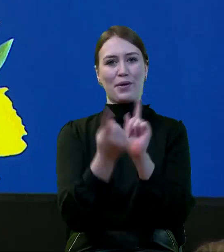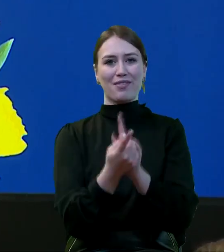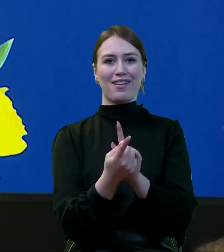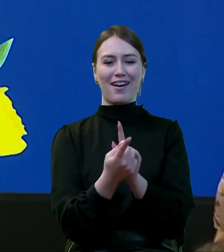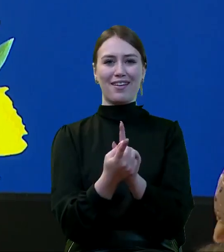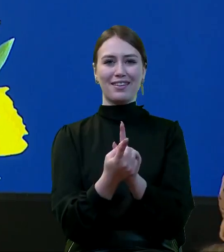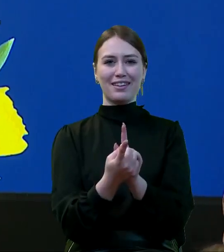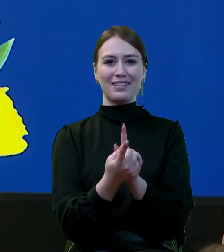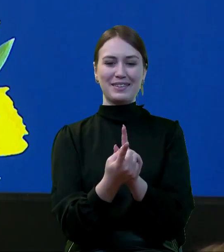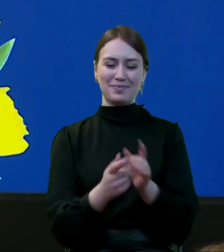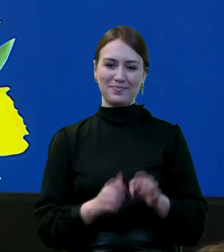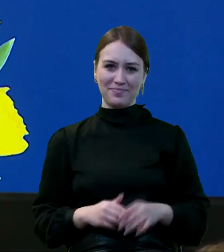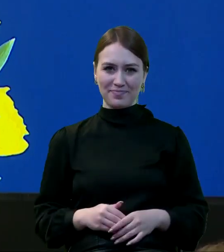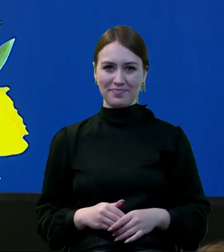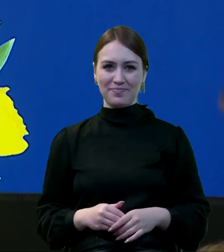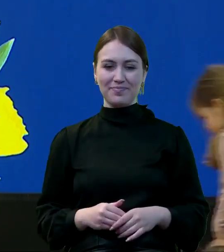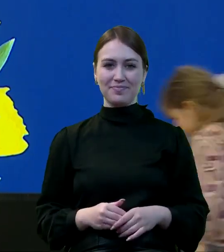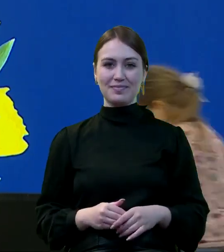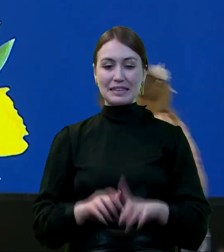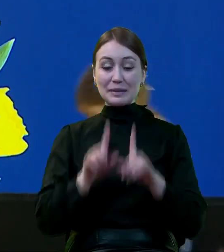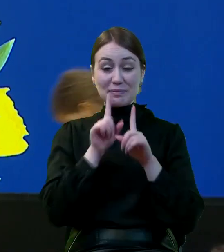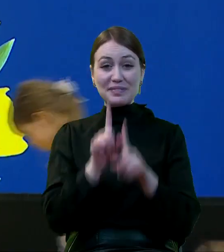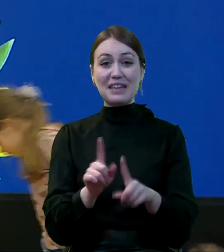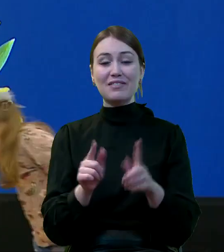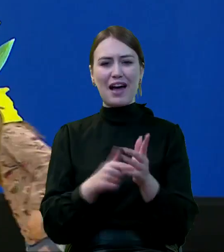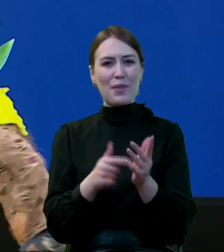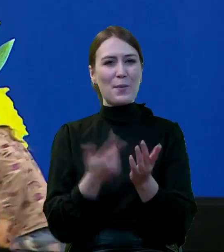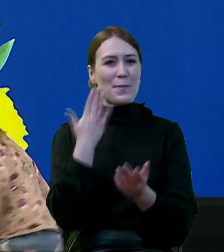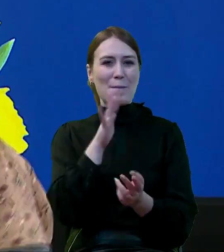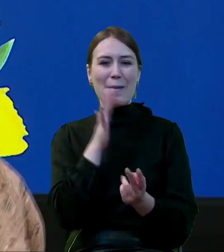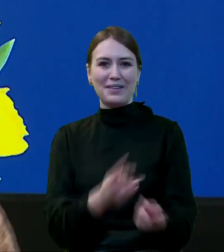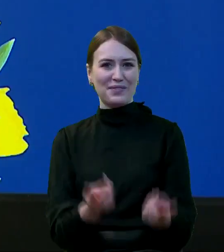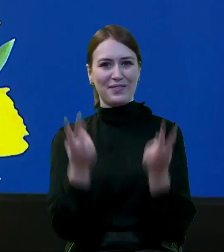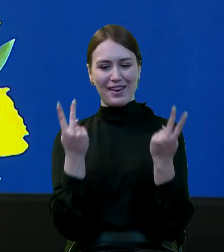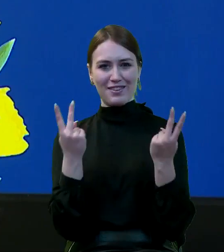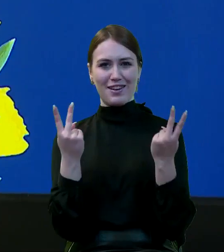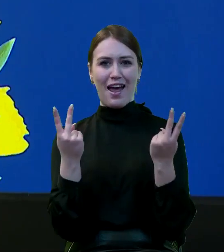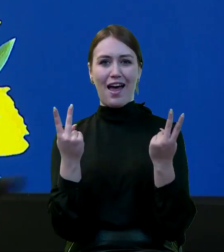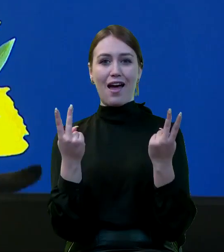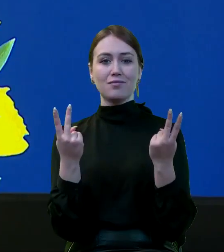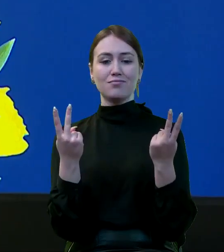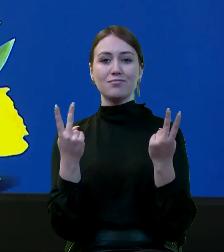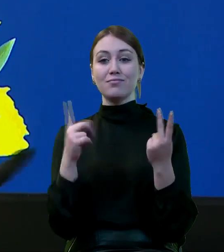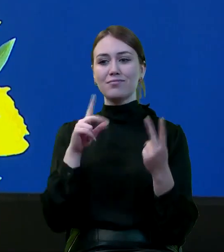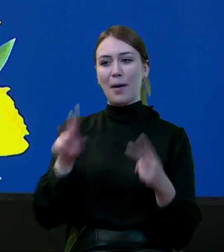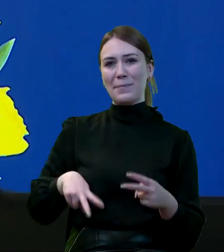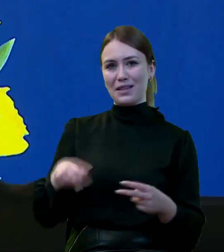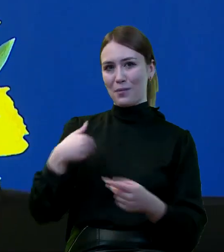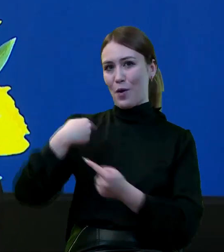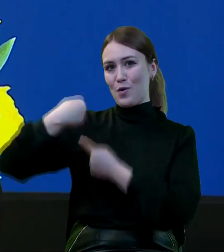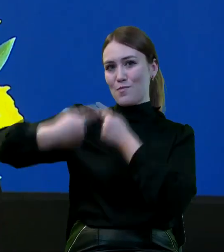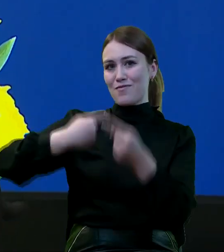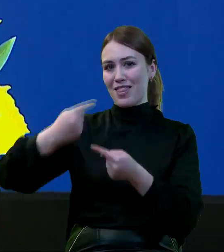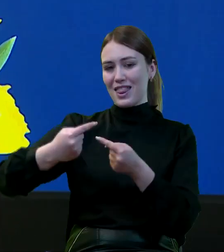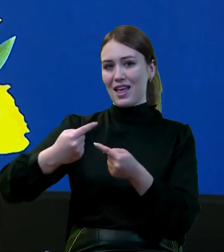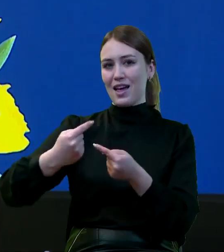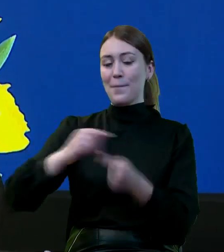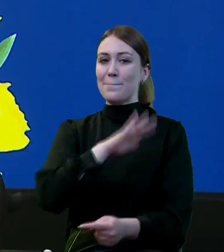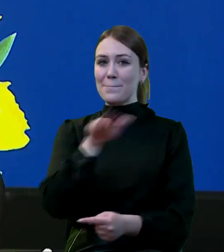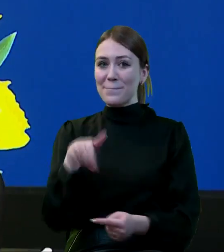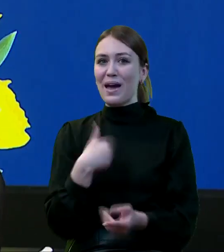spotkać. To jest szalenie ważne, o czym już pani minister powiedziała, że my